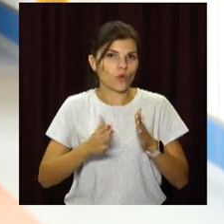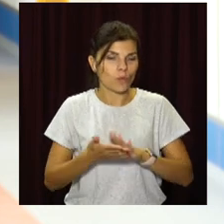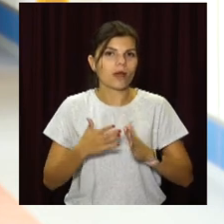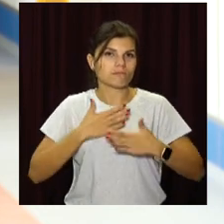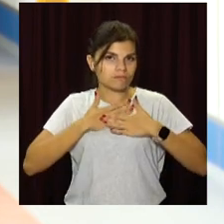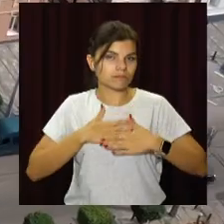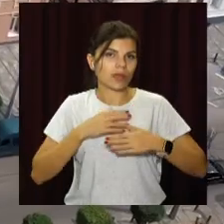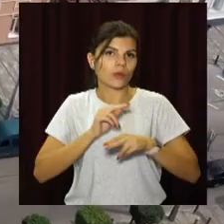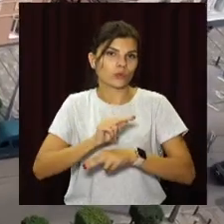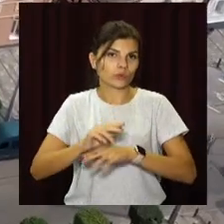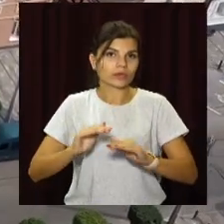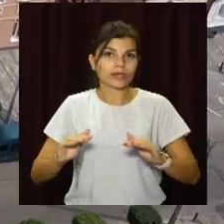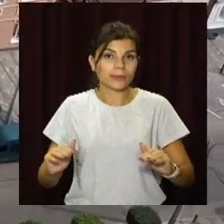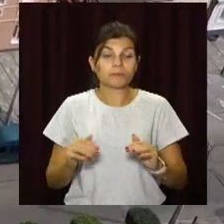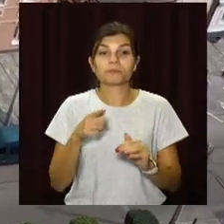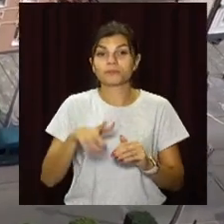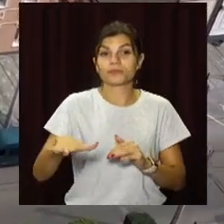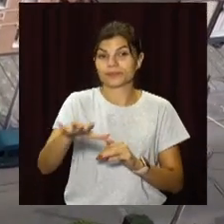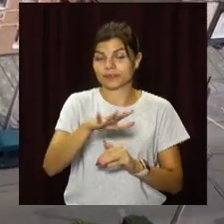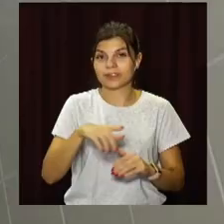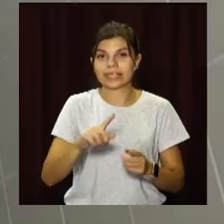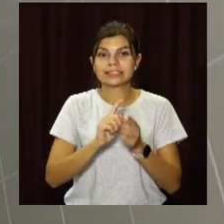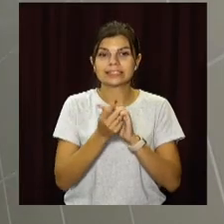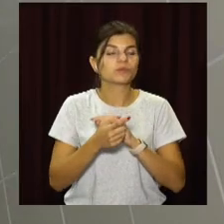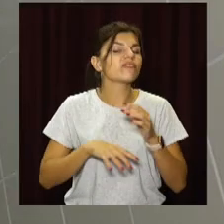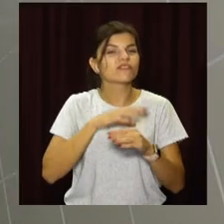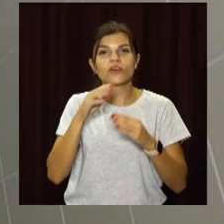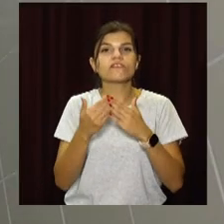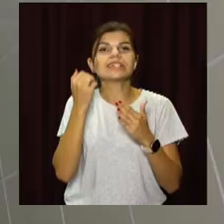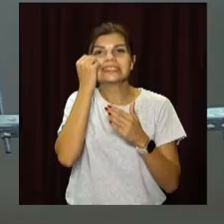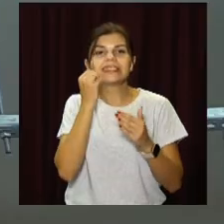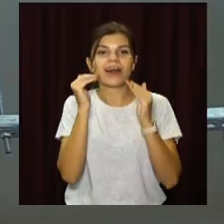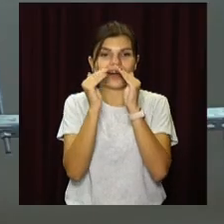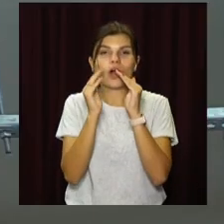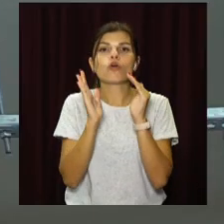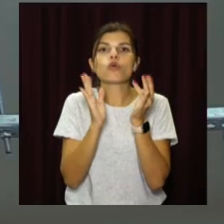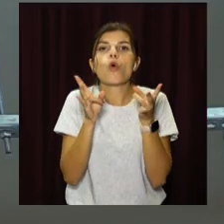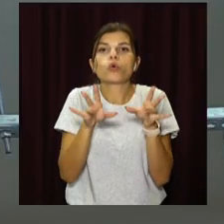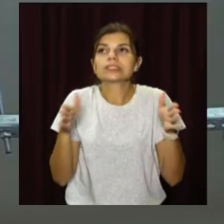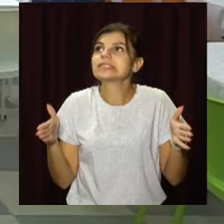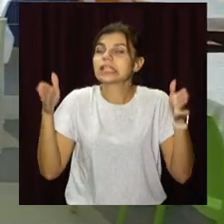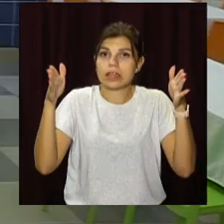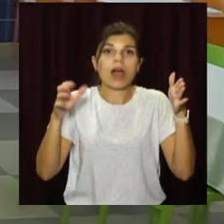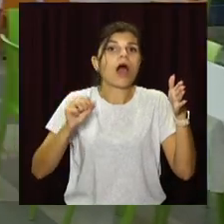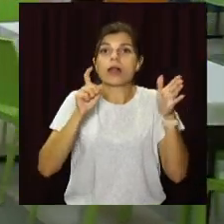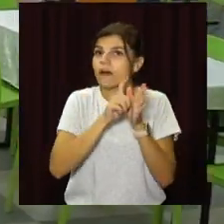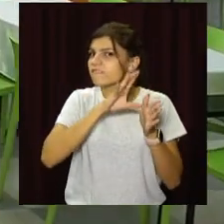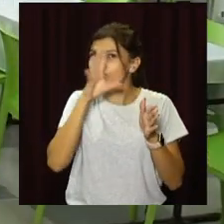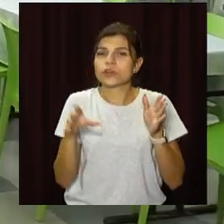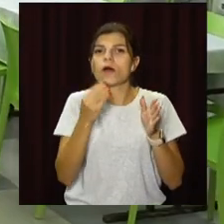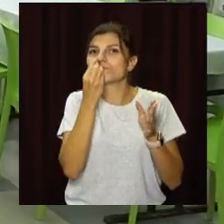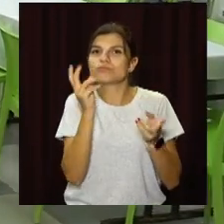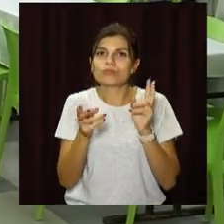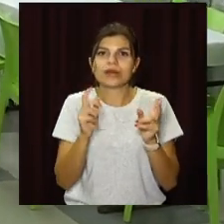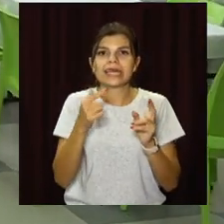навчати дітей. У навчальному закладі замінили усе. Від старої будівлі залишили лише стіни. Повністю оновили харчоблок